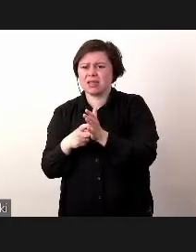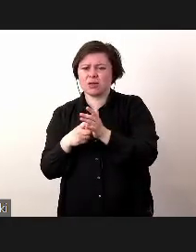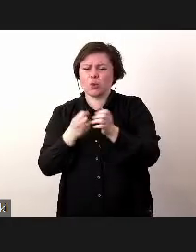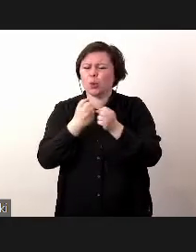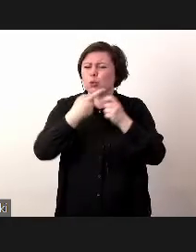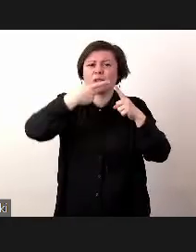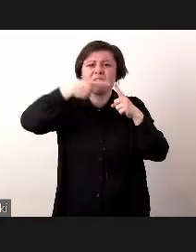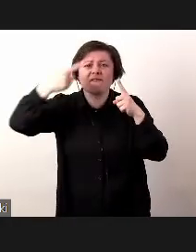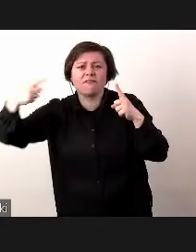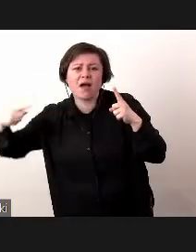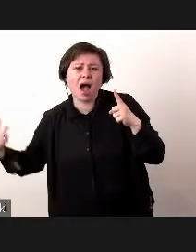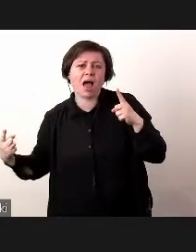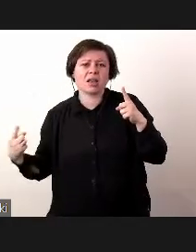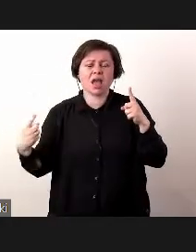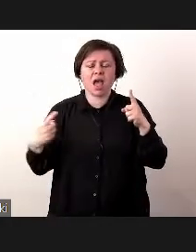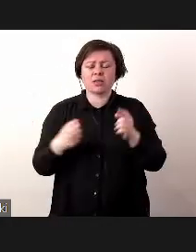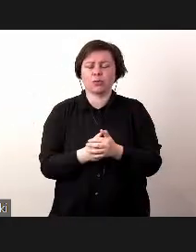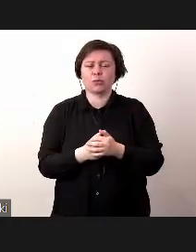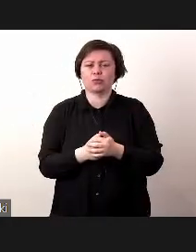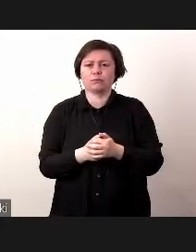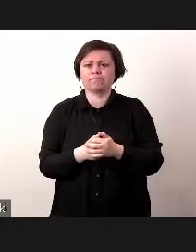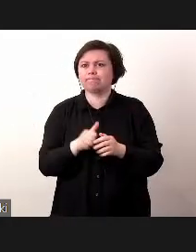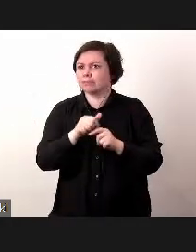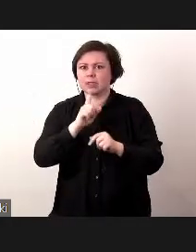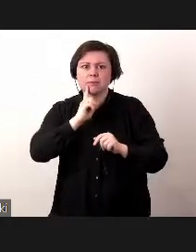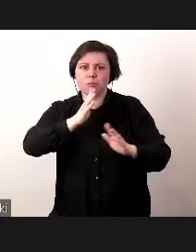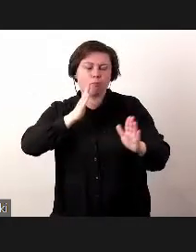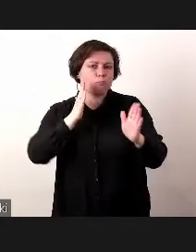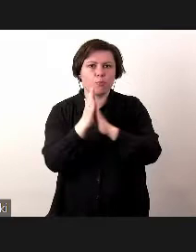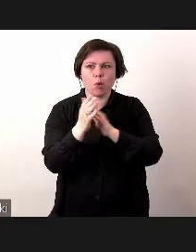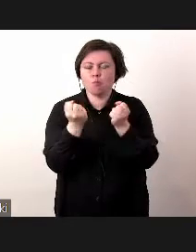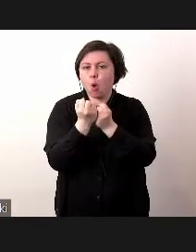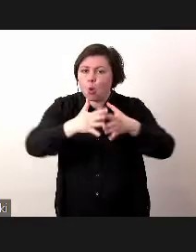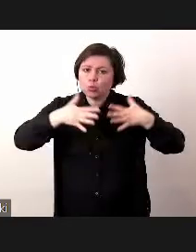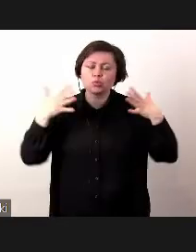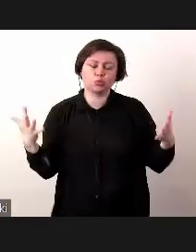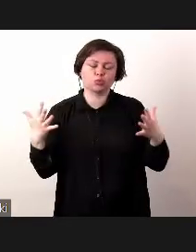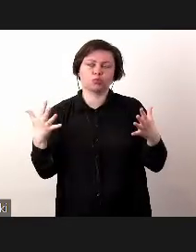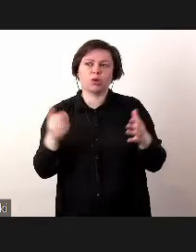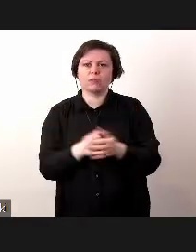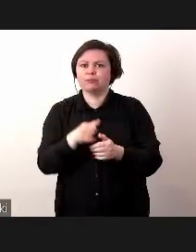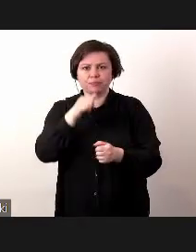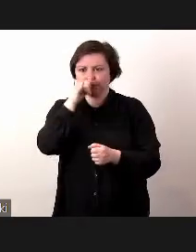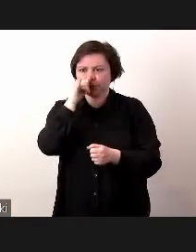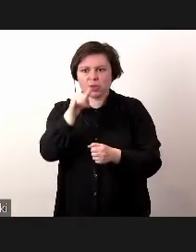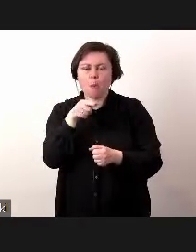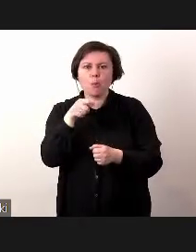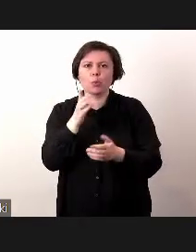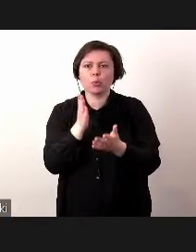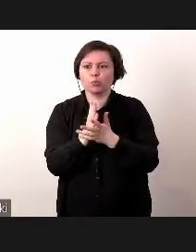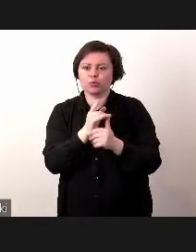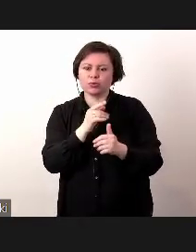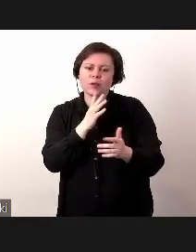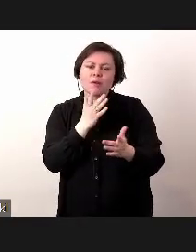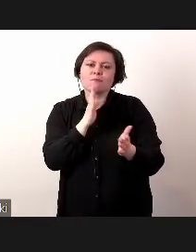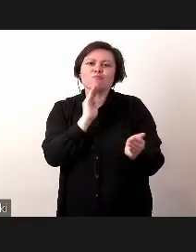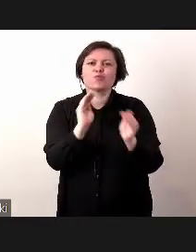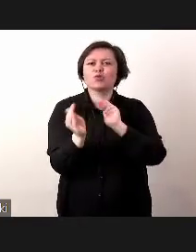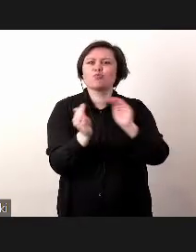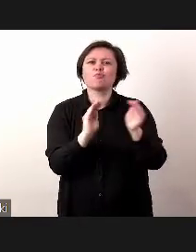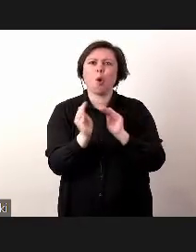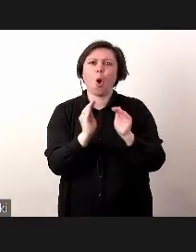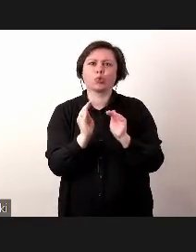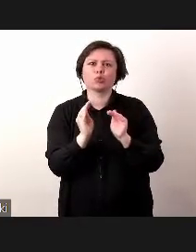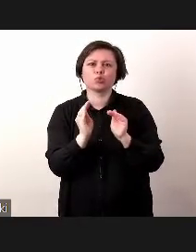wariantów wymagań, z którymi pracujemy jest po prostu tak duża, że już nie jesteśmy w stanie tego okiełznać w sposób,